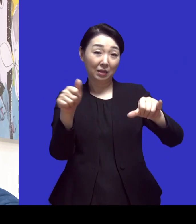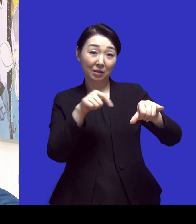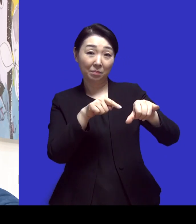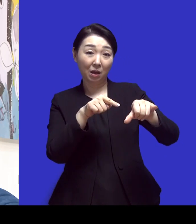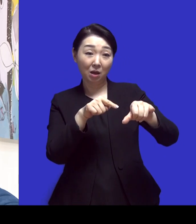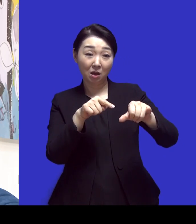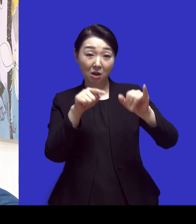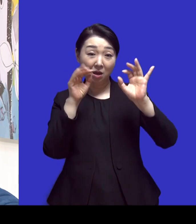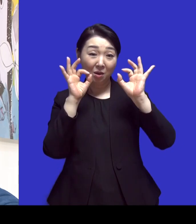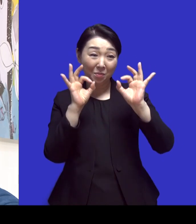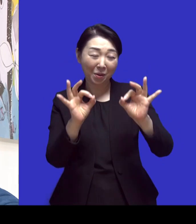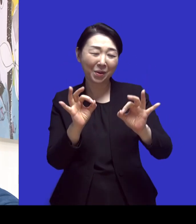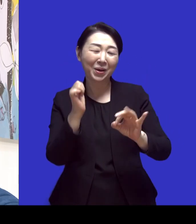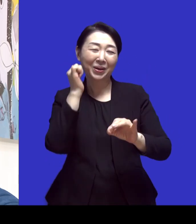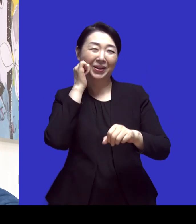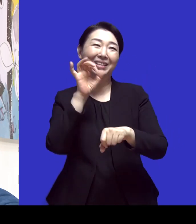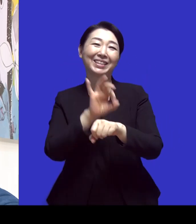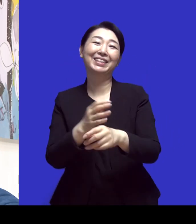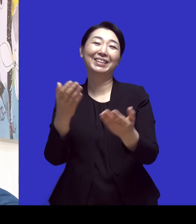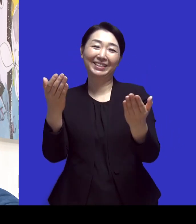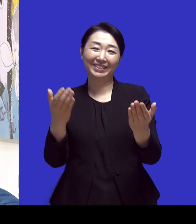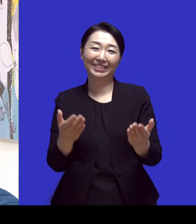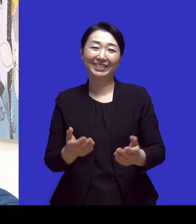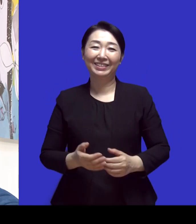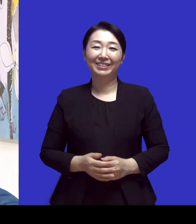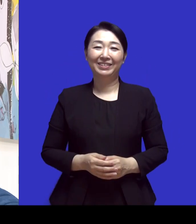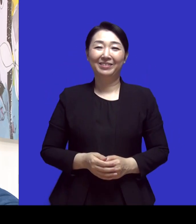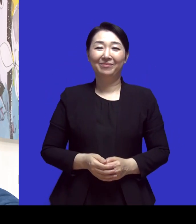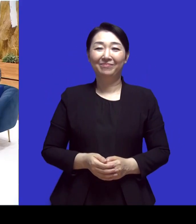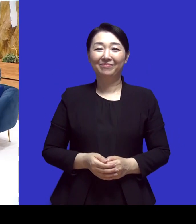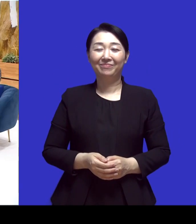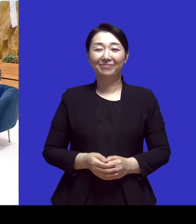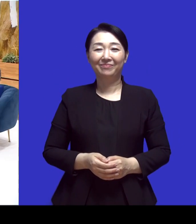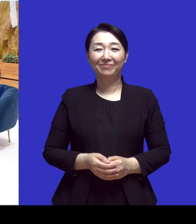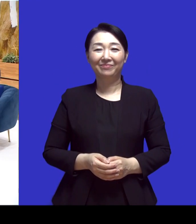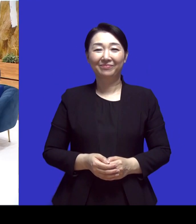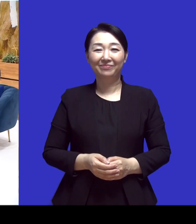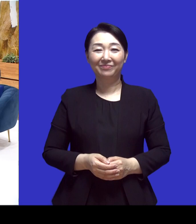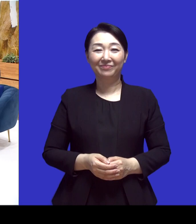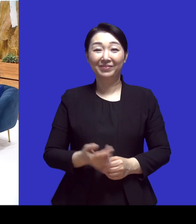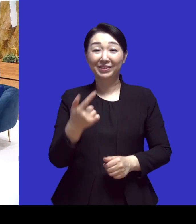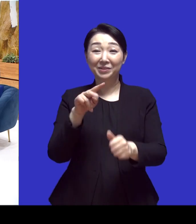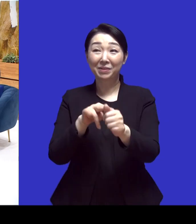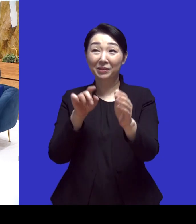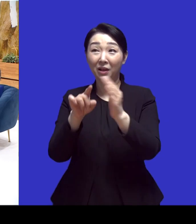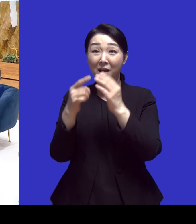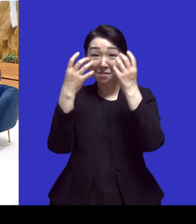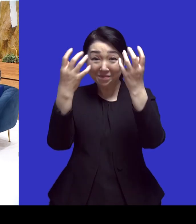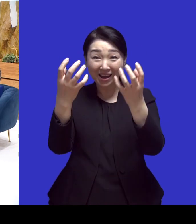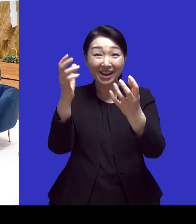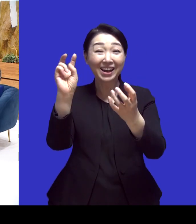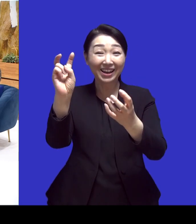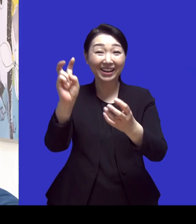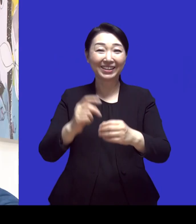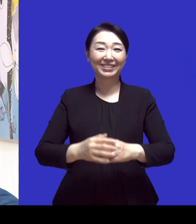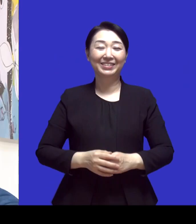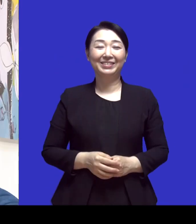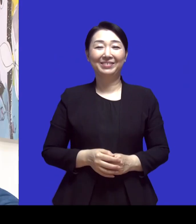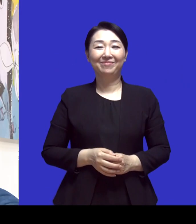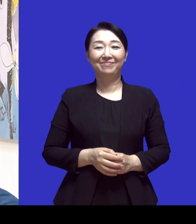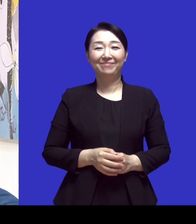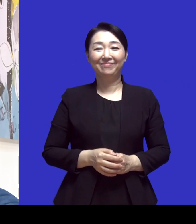보고는 과자를 하나씩 사주시고 그렇죠 그렇죠 그랬던 기억이 나네요 큰 마트 가서 기절했겠네요 네 나중에 뭐